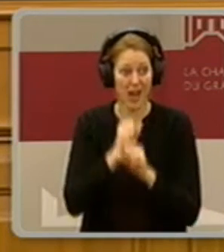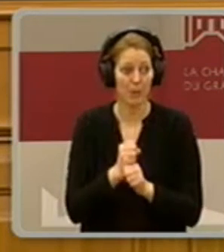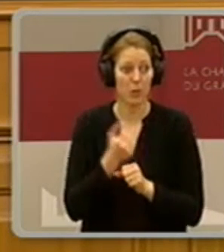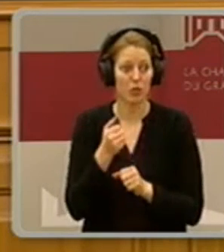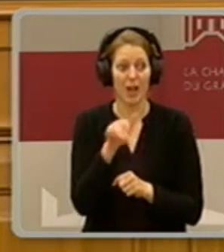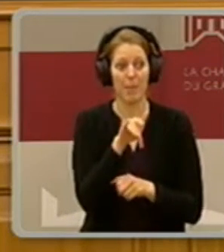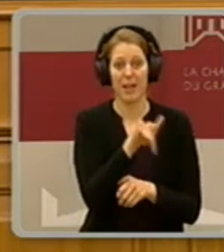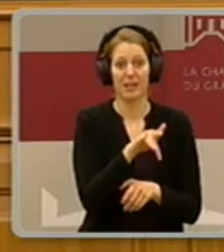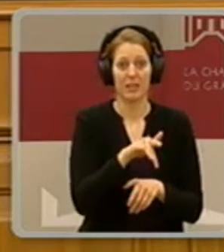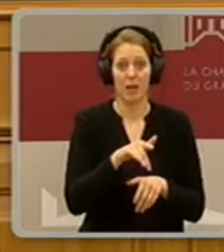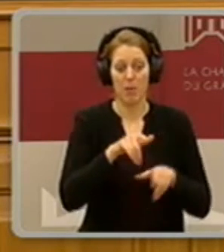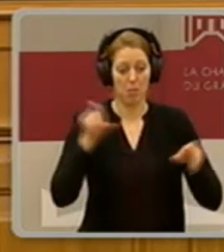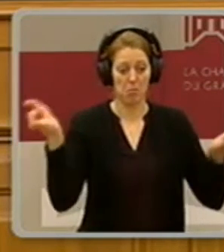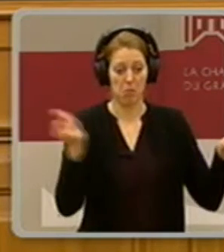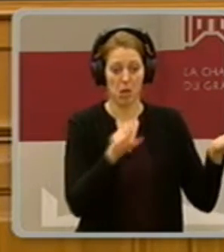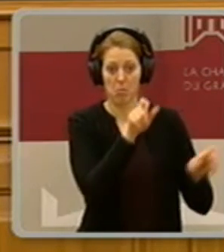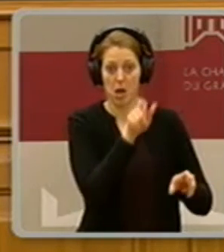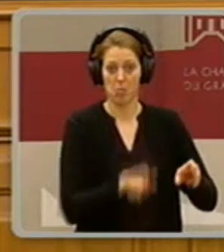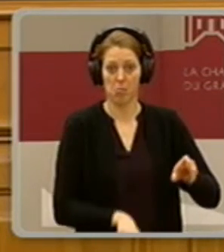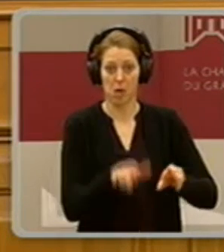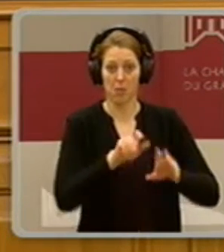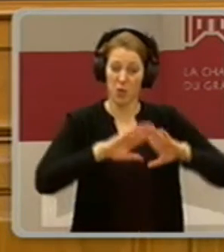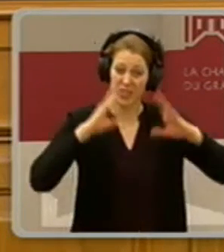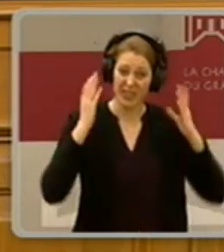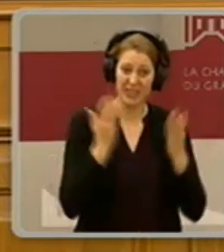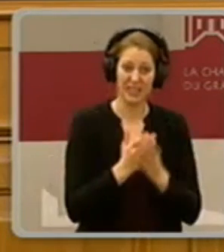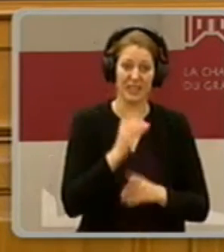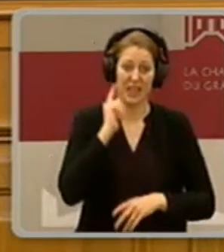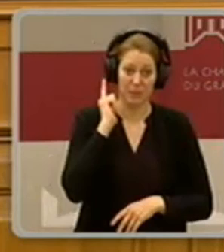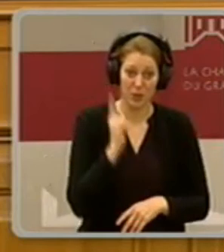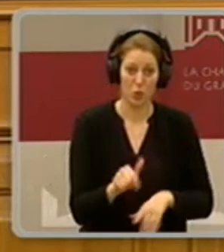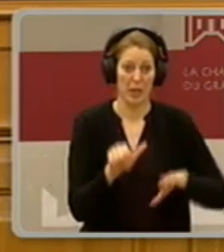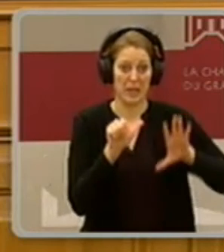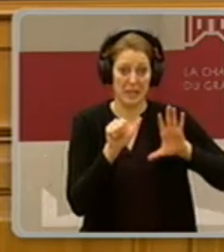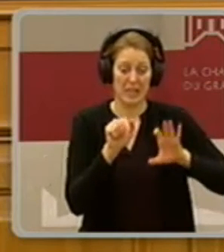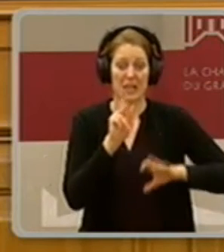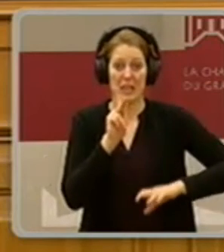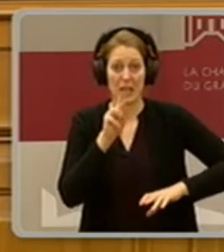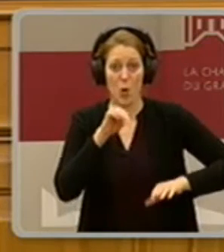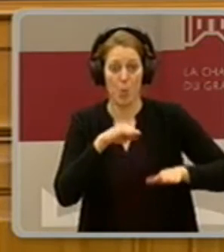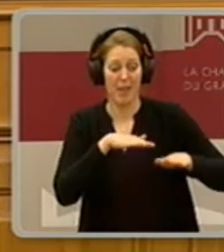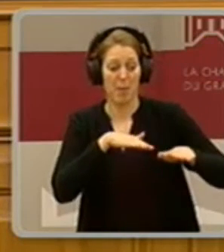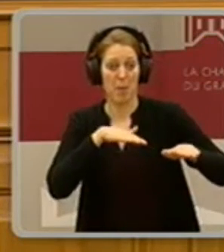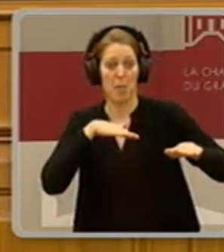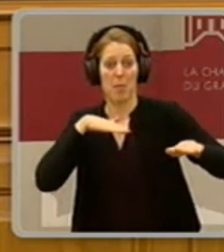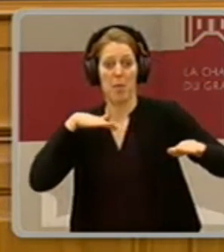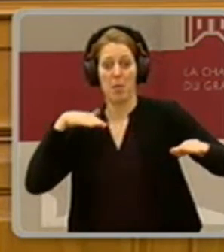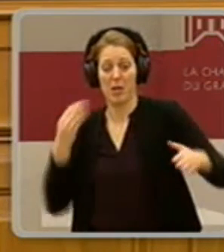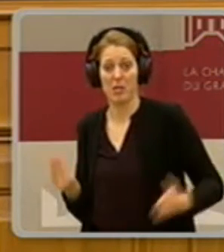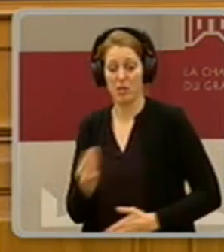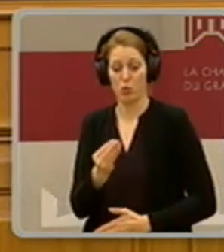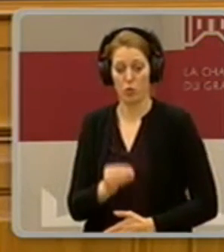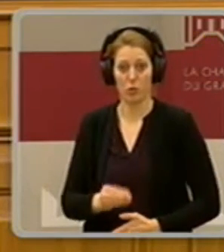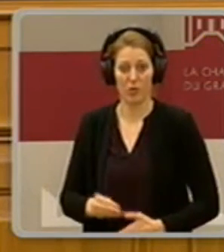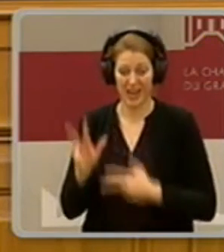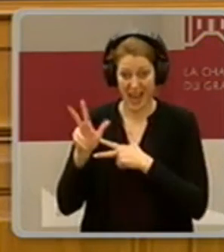260 Kilometer Autos weiter. Das ist die Realität. Und dann gehen die Stau noch von dach zu dach